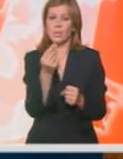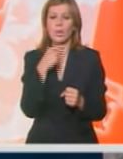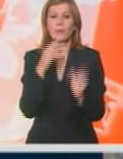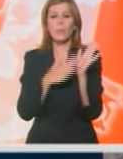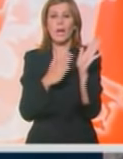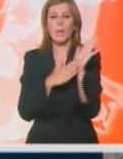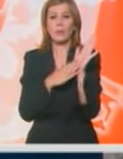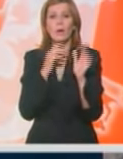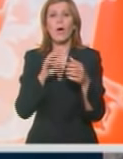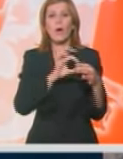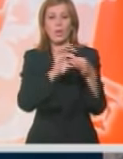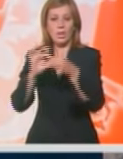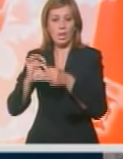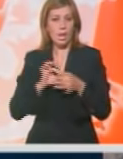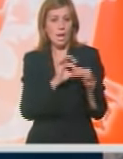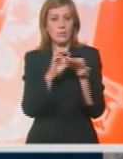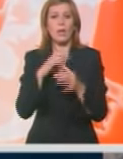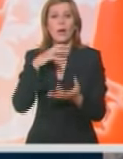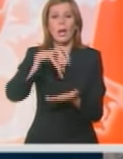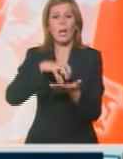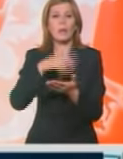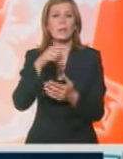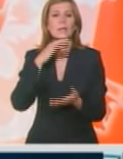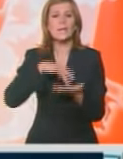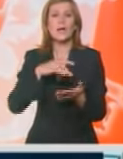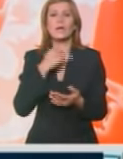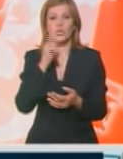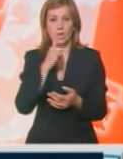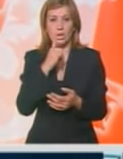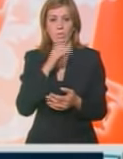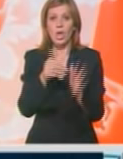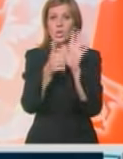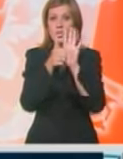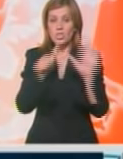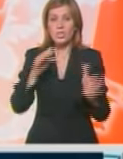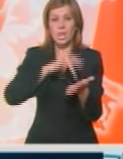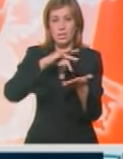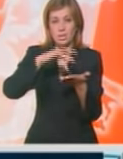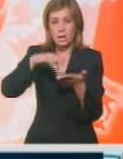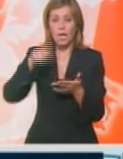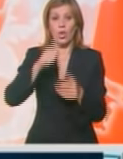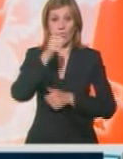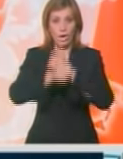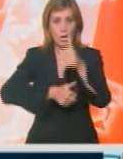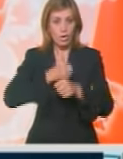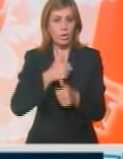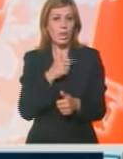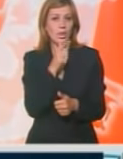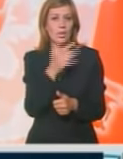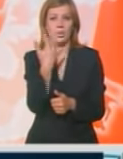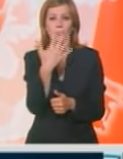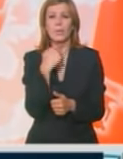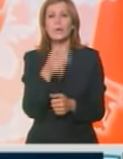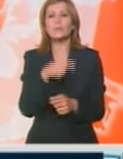Mira Milinković, koordinatorka regionalnog centra u Čačku. I postoji 16 regionalnih centara i ove godine cilj nam je na 50.